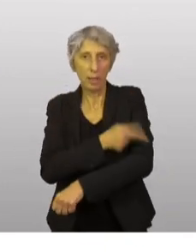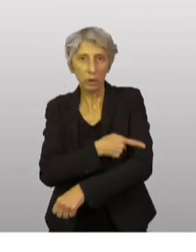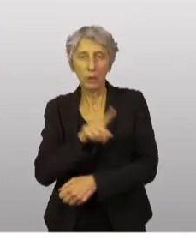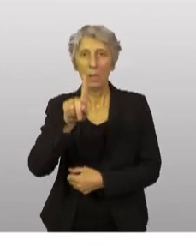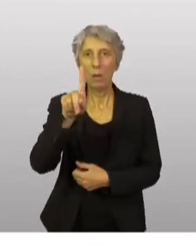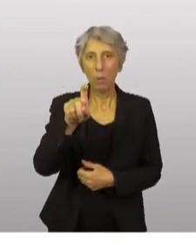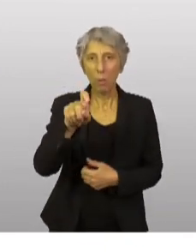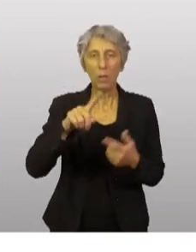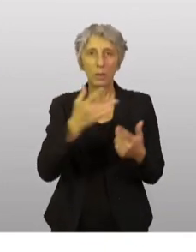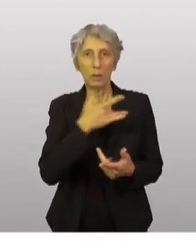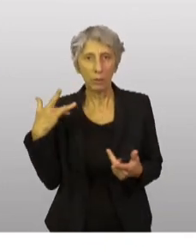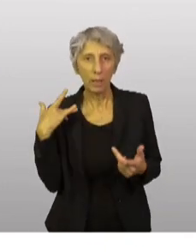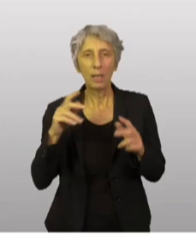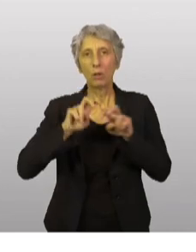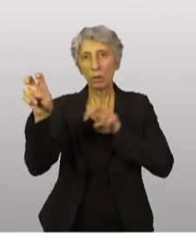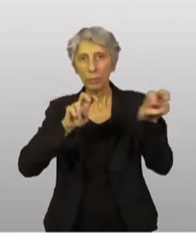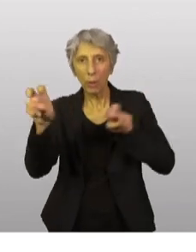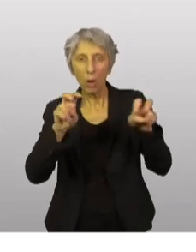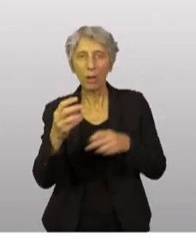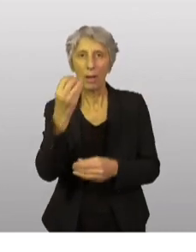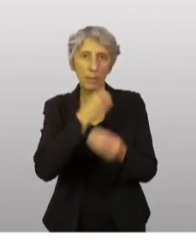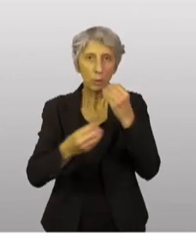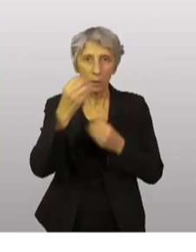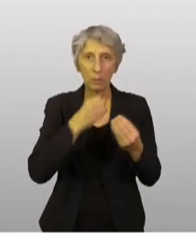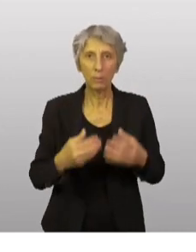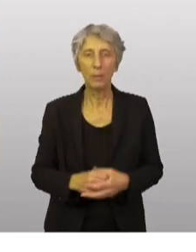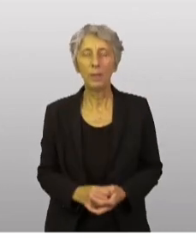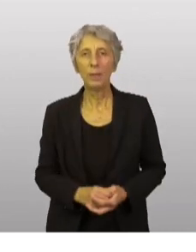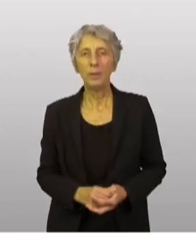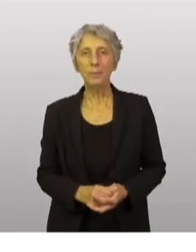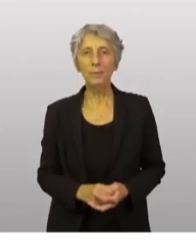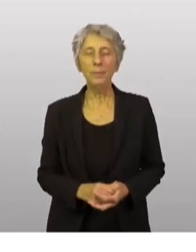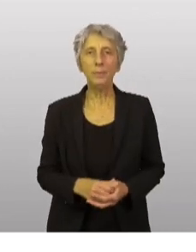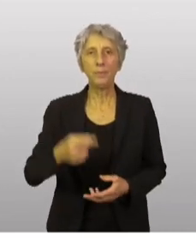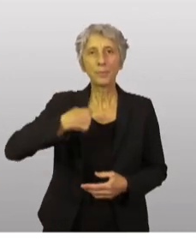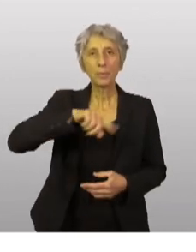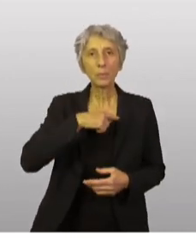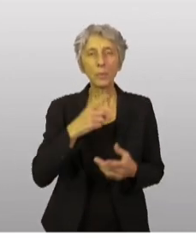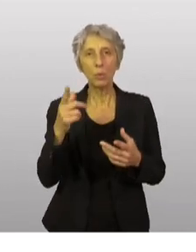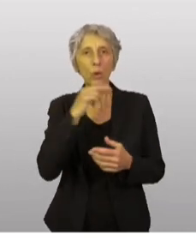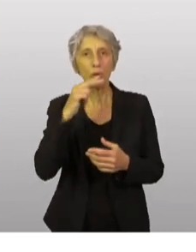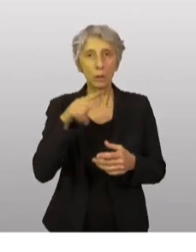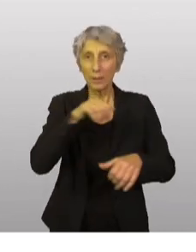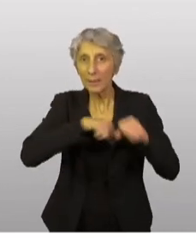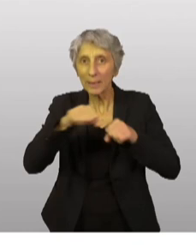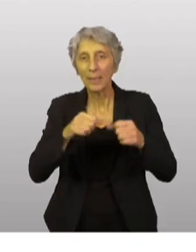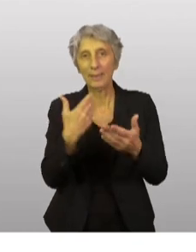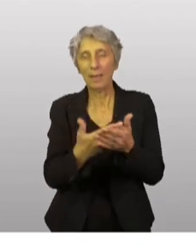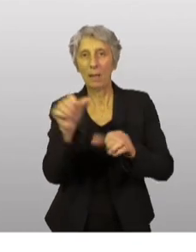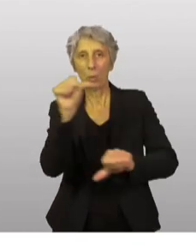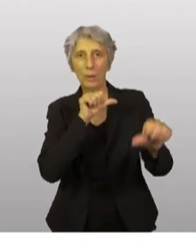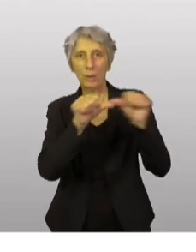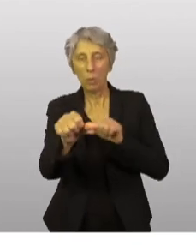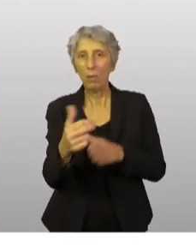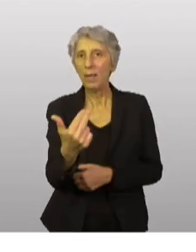eau, santé, transport, alimentation. Notre capacité à répondre à l'urgence constitue la condition de l